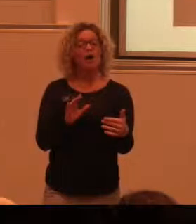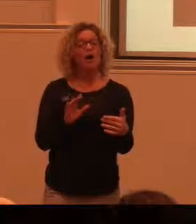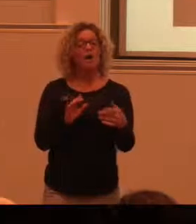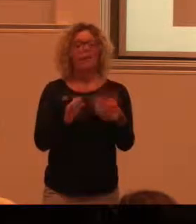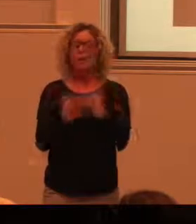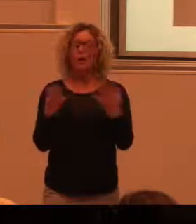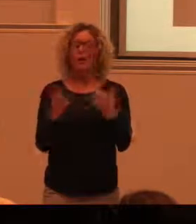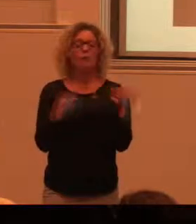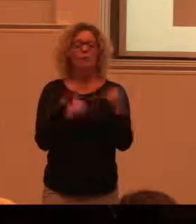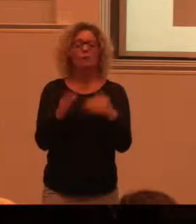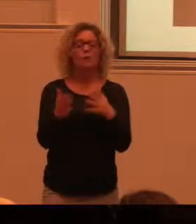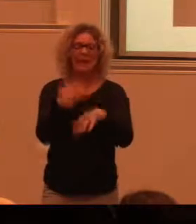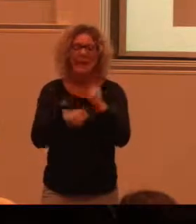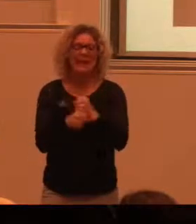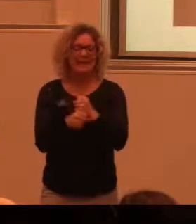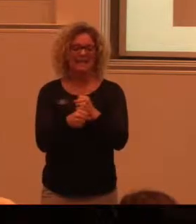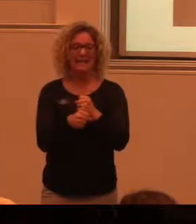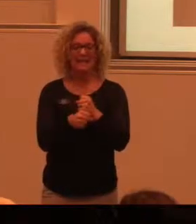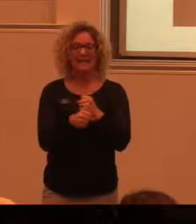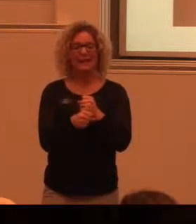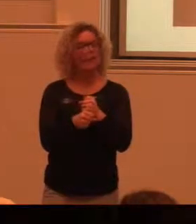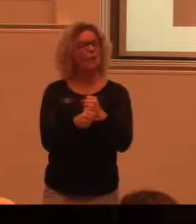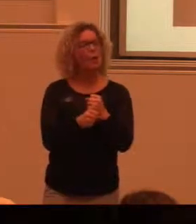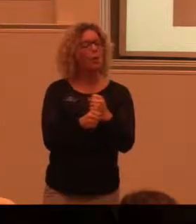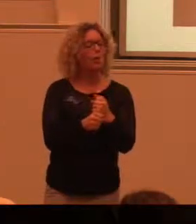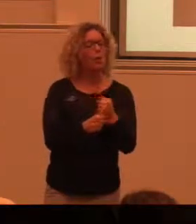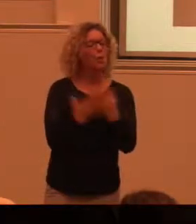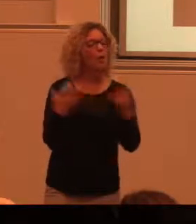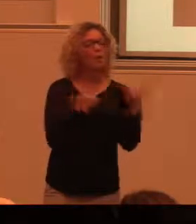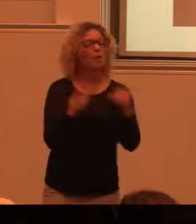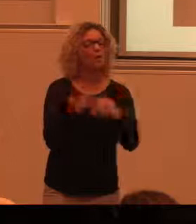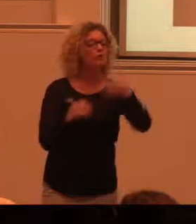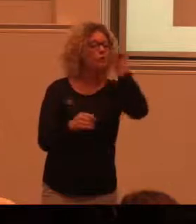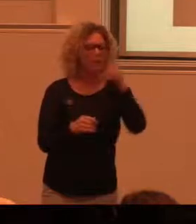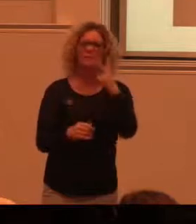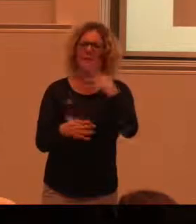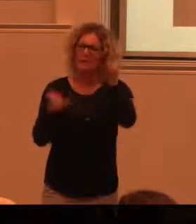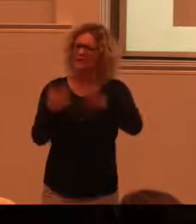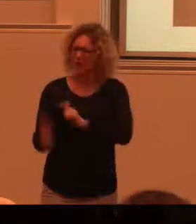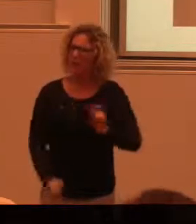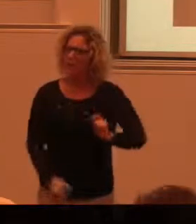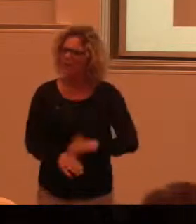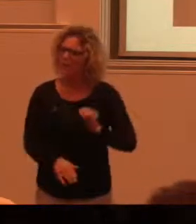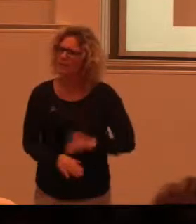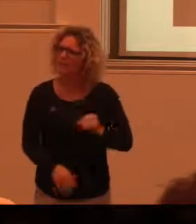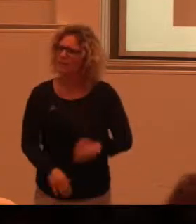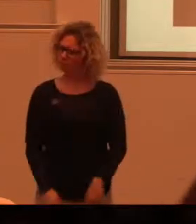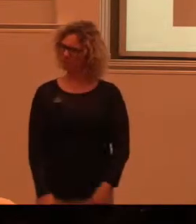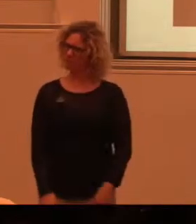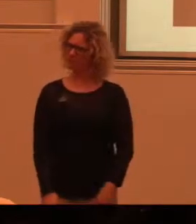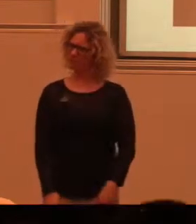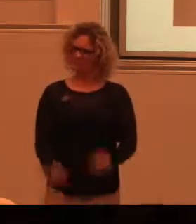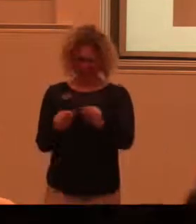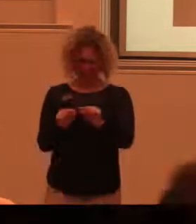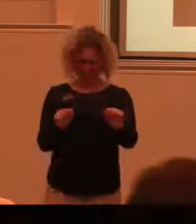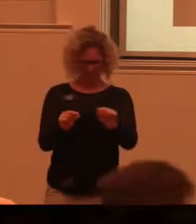och tyska har mycket bättre syn än vi svenskar. De har betydligt mindre